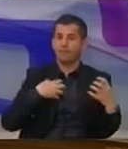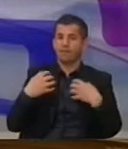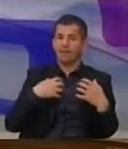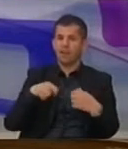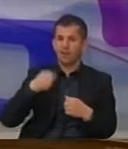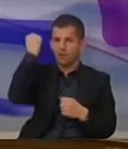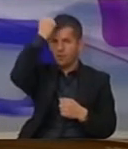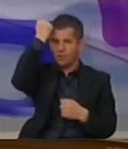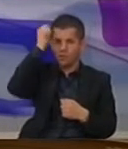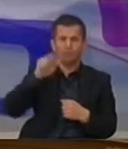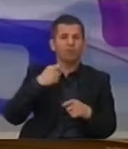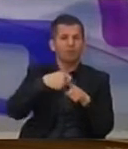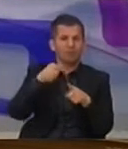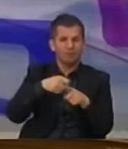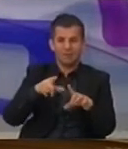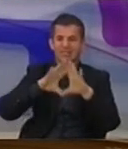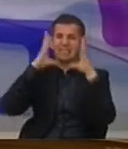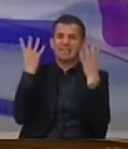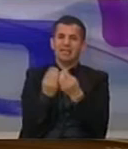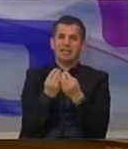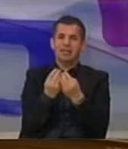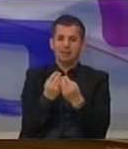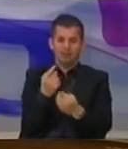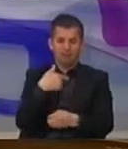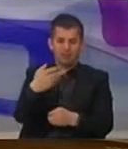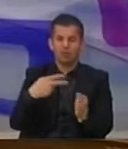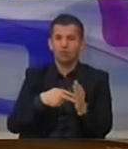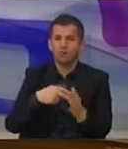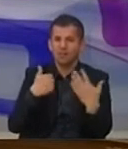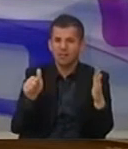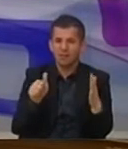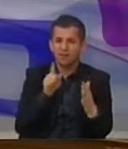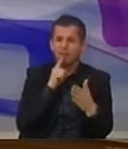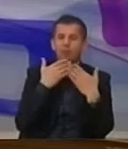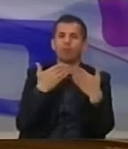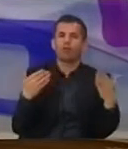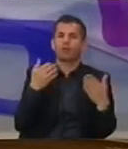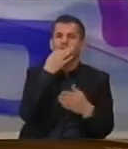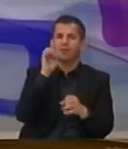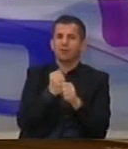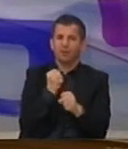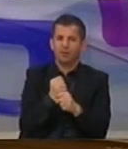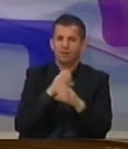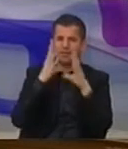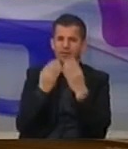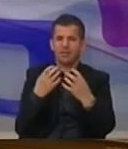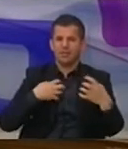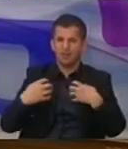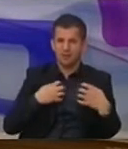Kosovës do të renovot në tërsi në vitin arshëm, për të siguruar kushtë të moderne për punë për gjithë artistet.